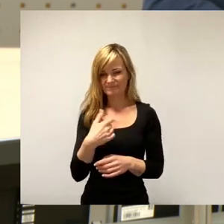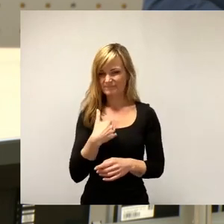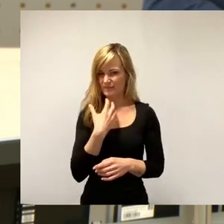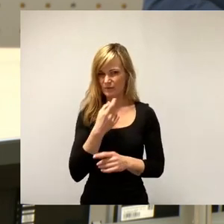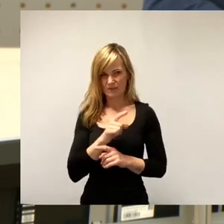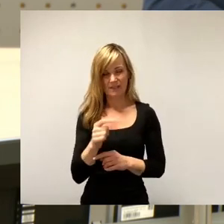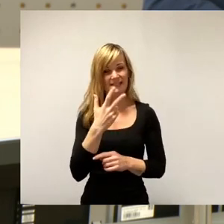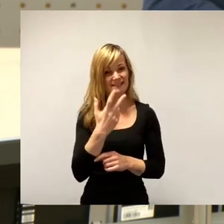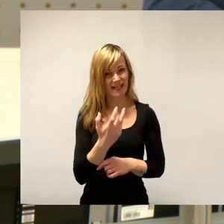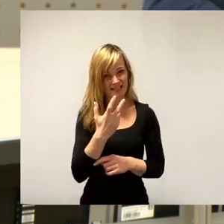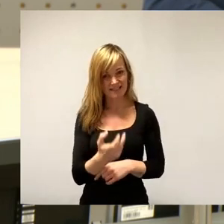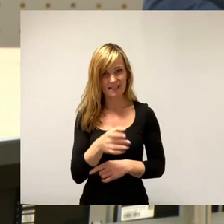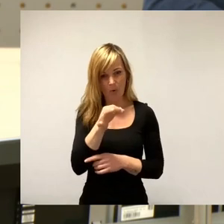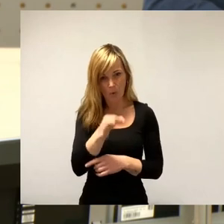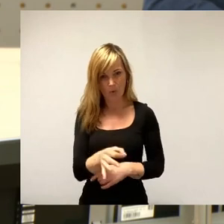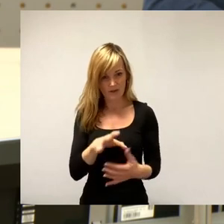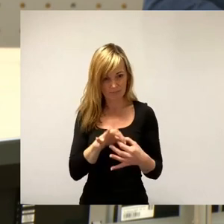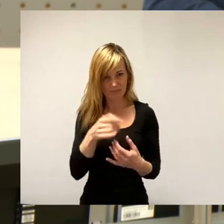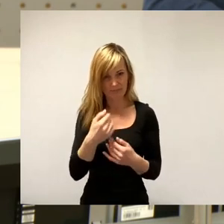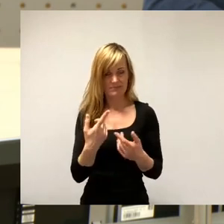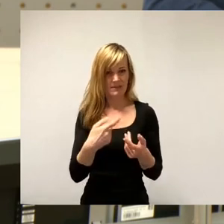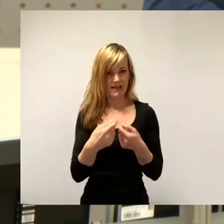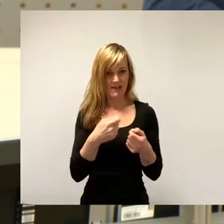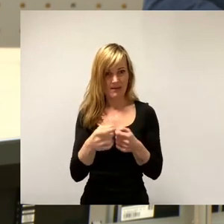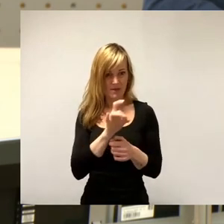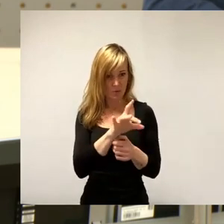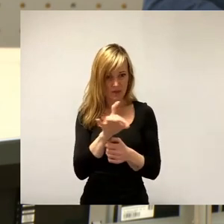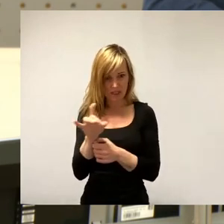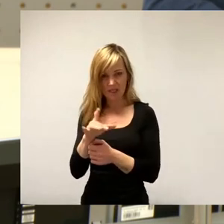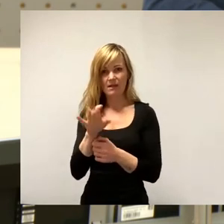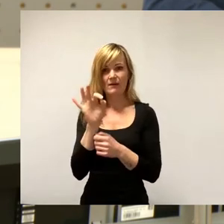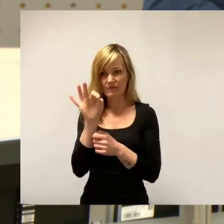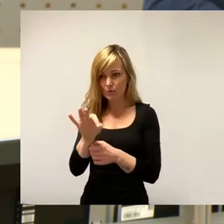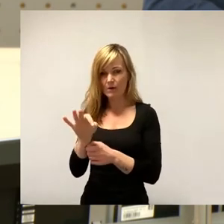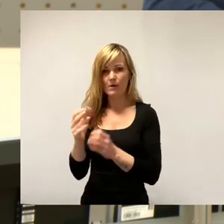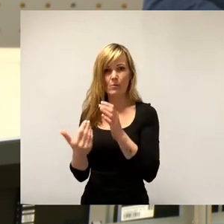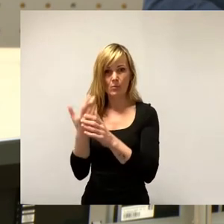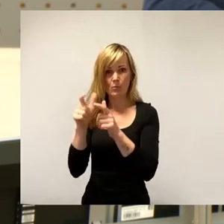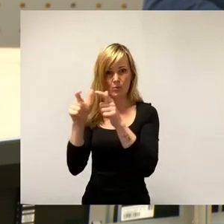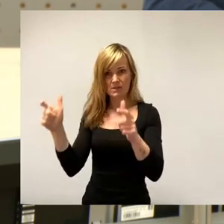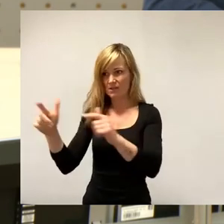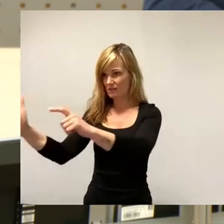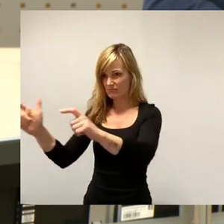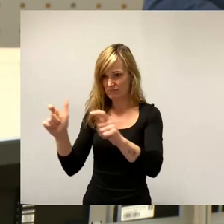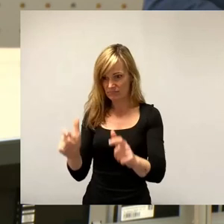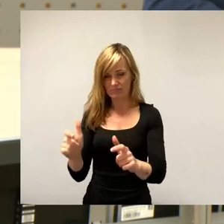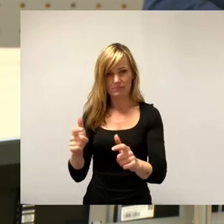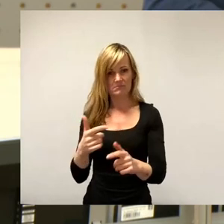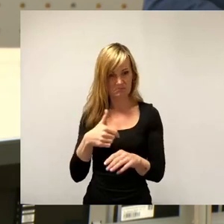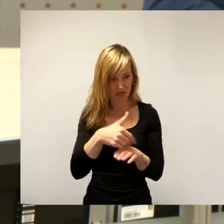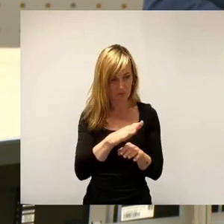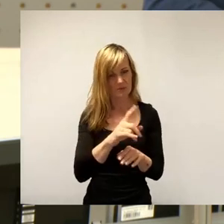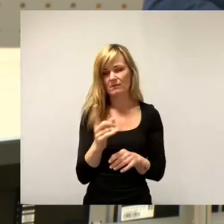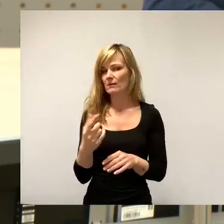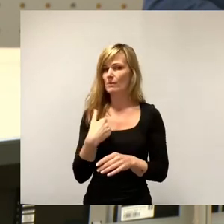opfert, um ein großes Unternehmen nach Dresden zu holen. Die Stadt muss hier ganz klar das Signal senden, dass uns in Dresden jedes Unternehmen,